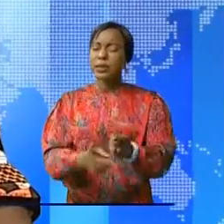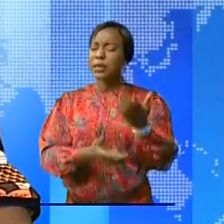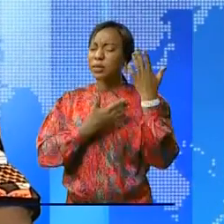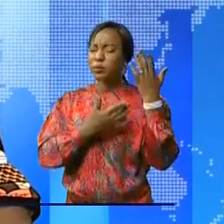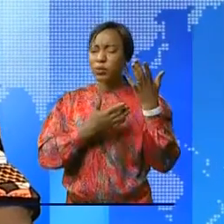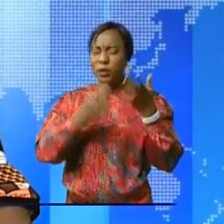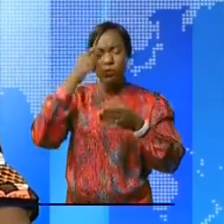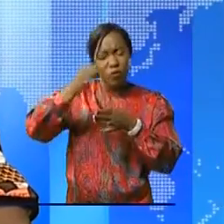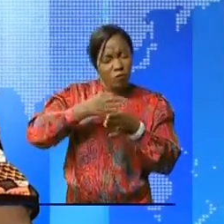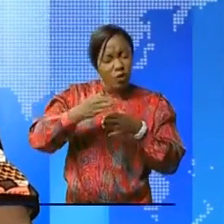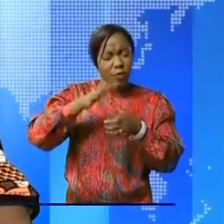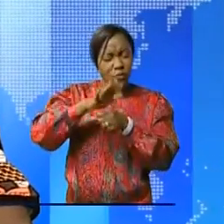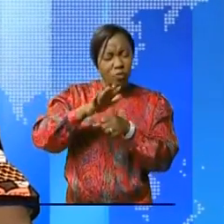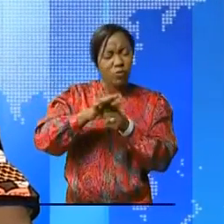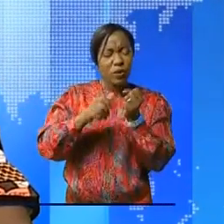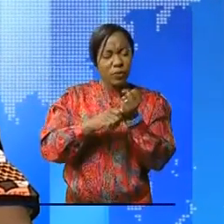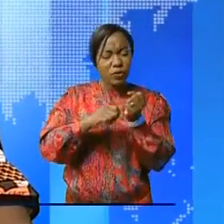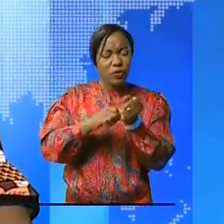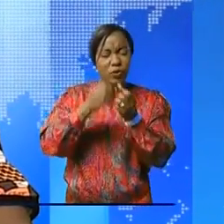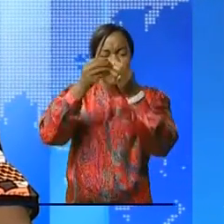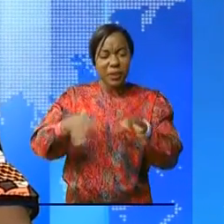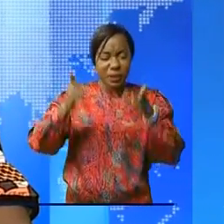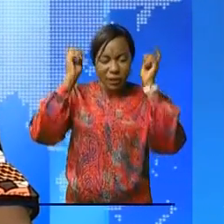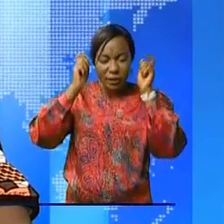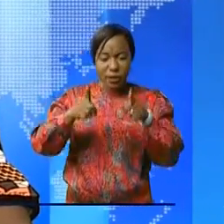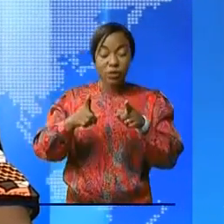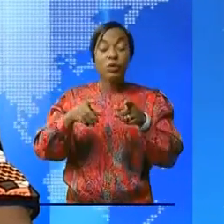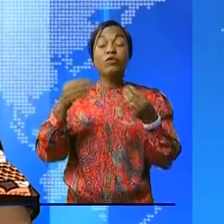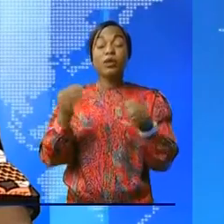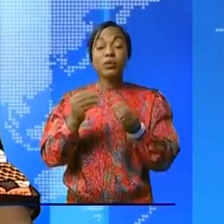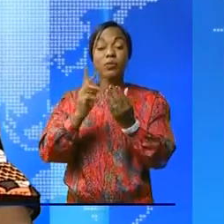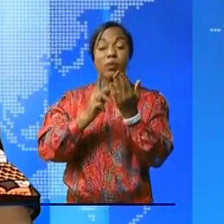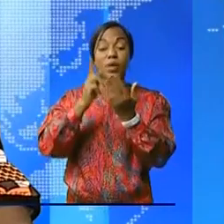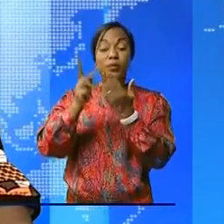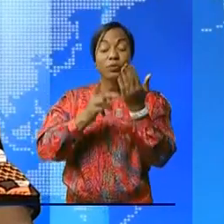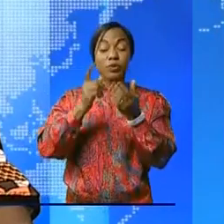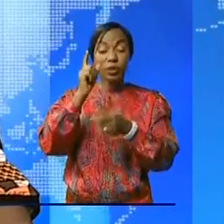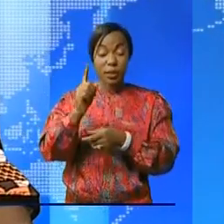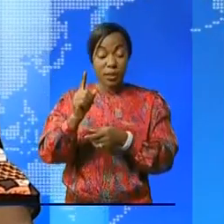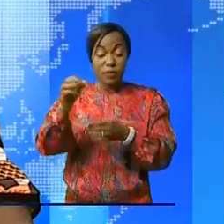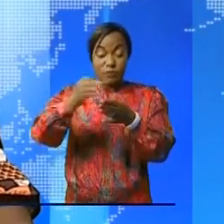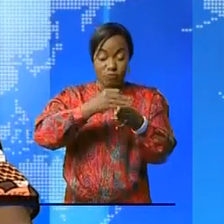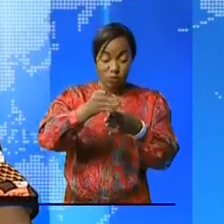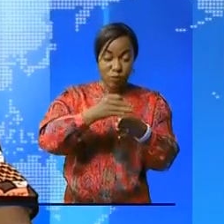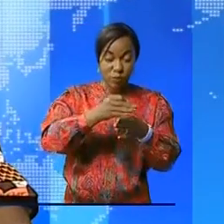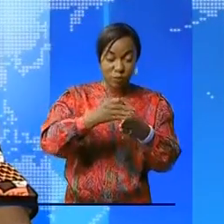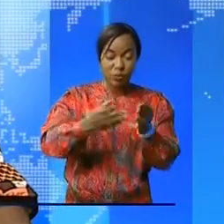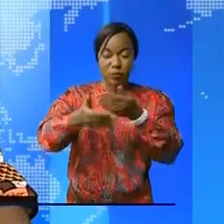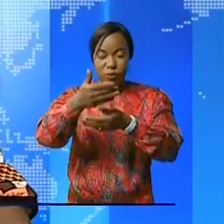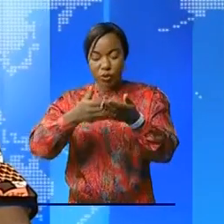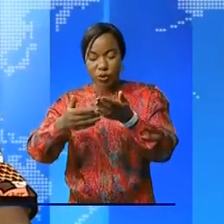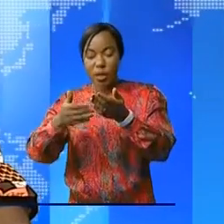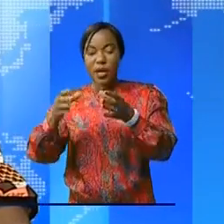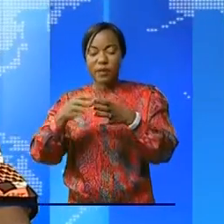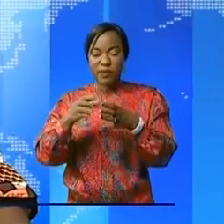ceux-là qui ont raté l'éducation. Une délégation du projet d'appui à l'éducation non formelle a échangé ce jour